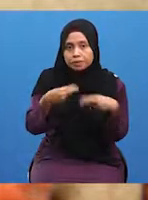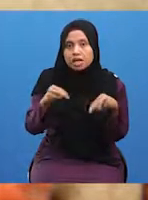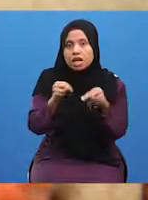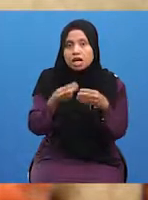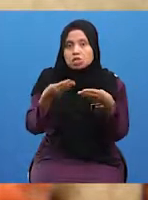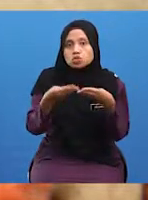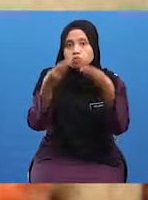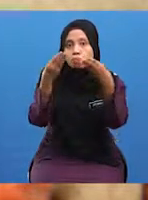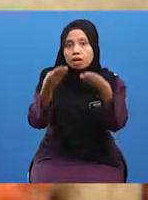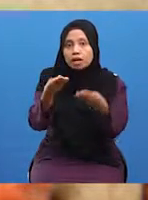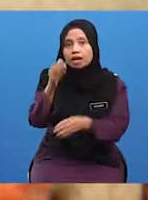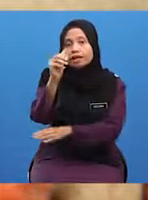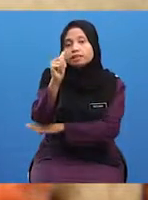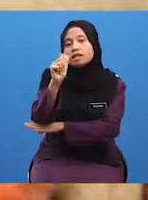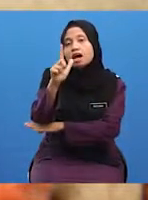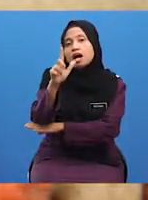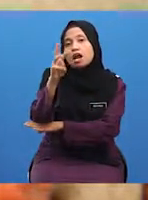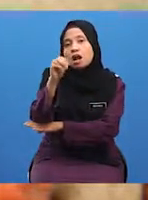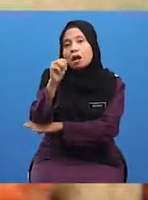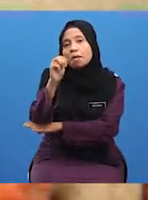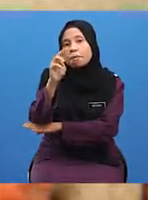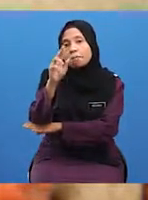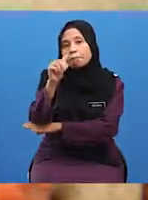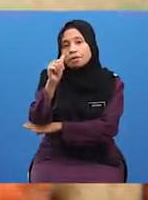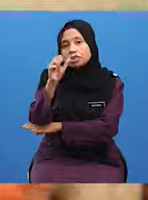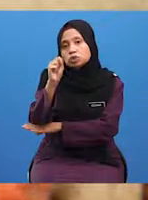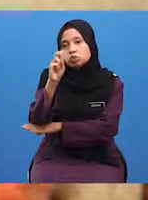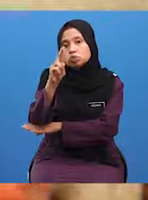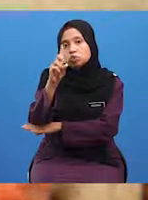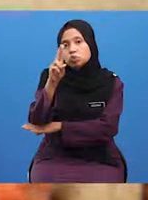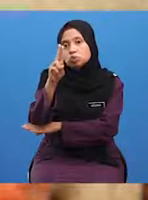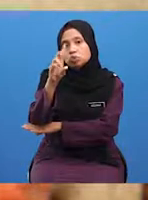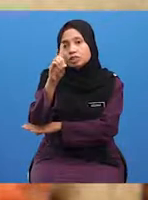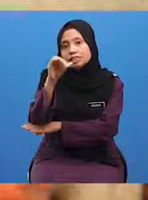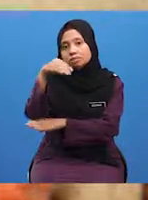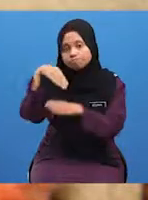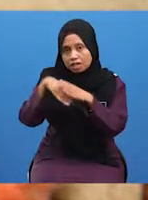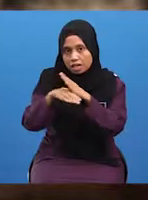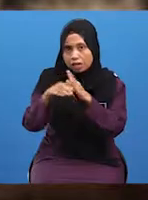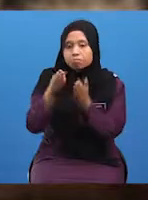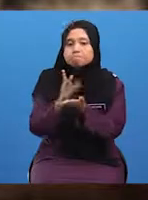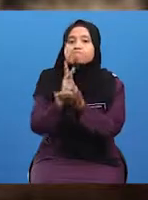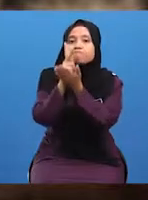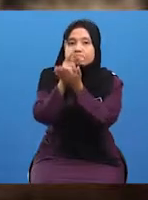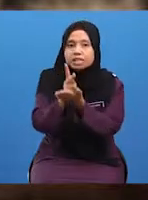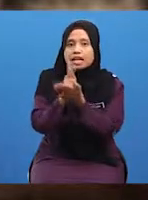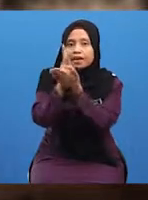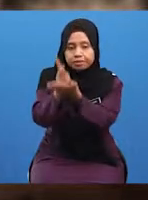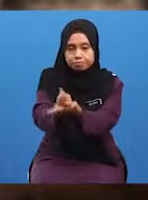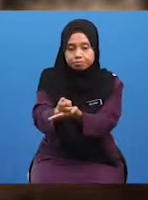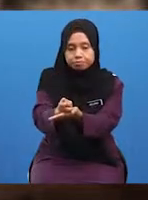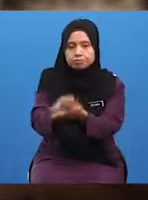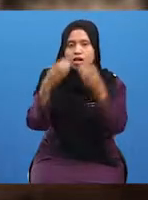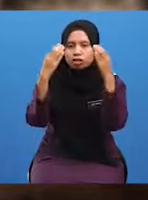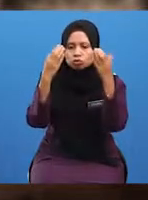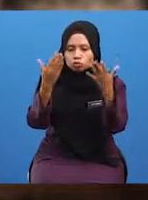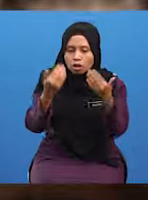sumbangan Al-Mas'udi dalam bidang pelayaran. Cikgu berharap